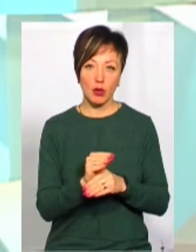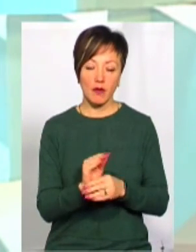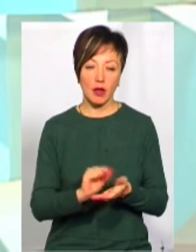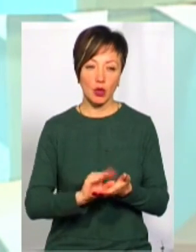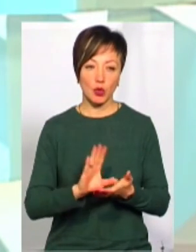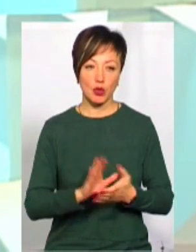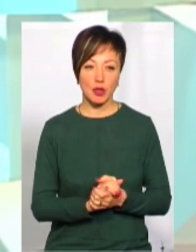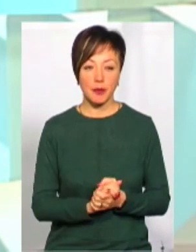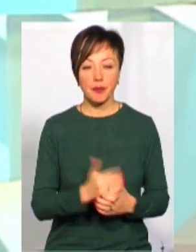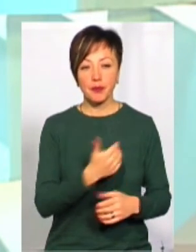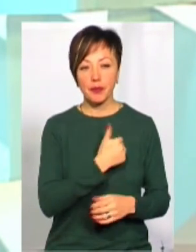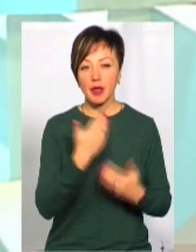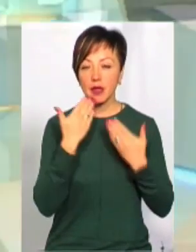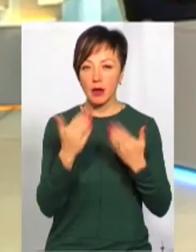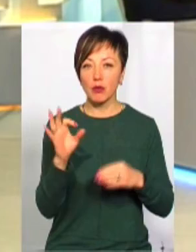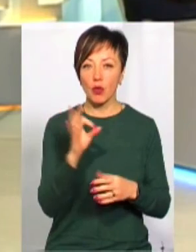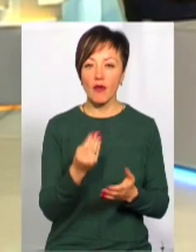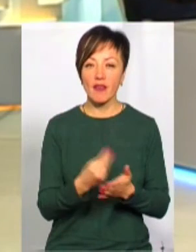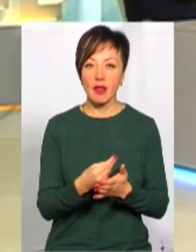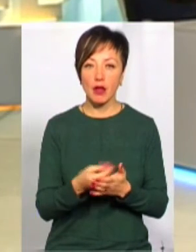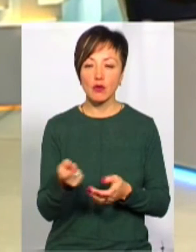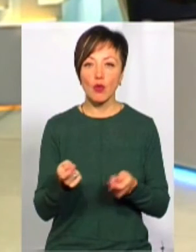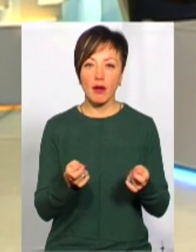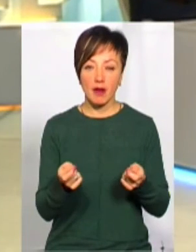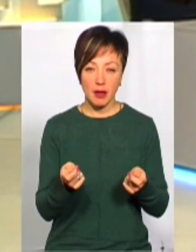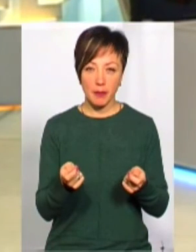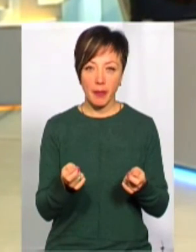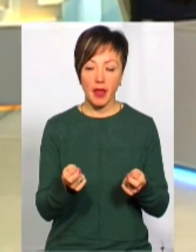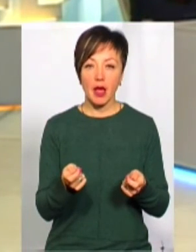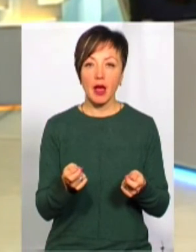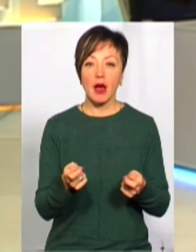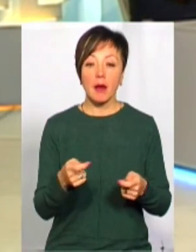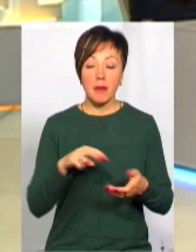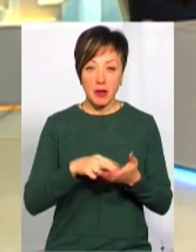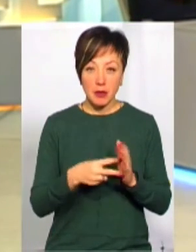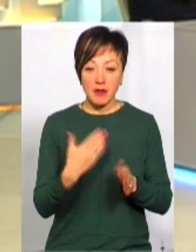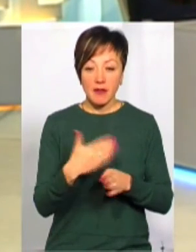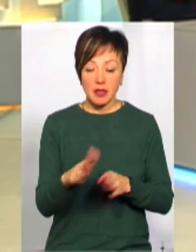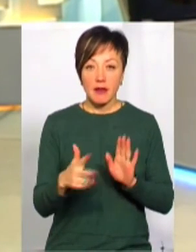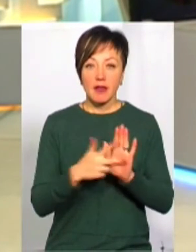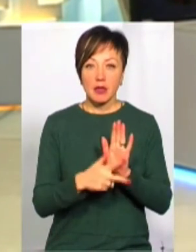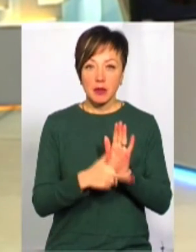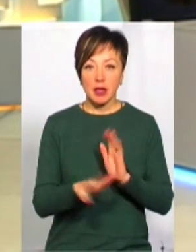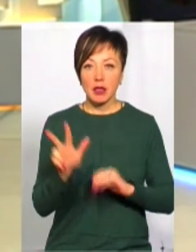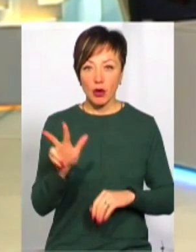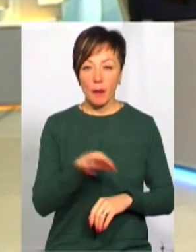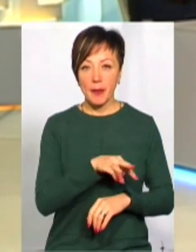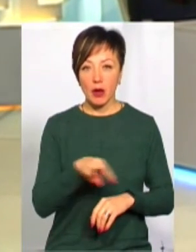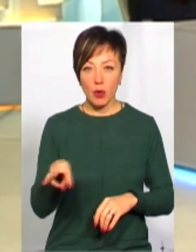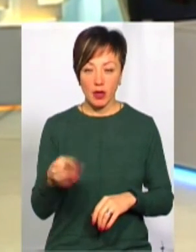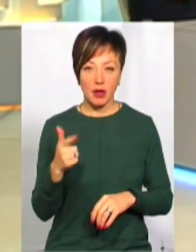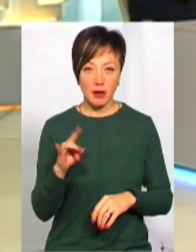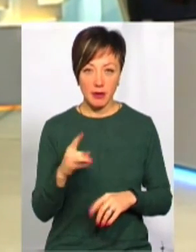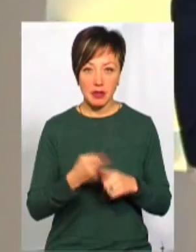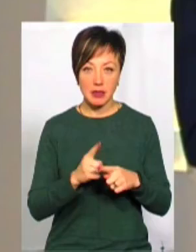надходження. Хотів запитати стосовно фінансового управління. У бюджеті передбачено виділено 83 мільйонів